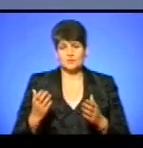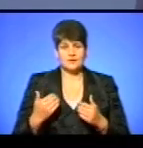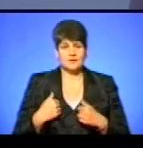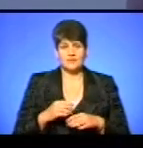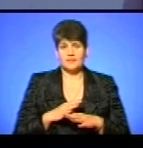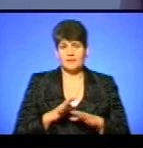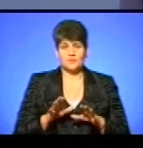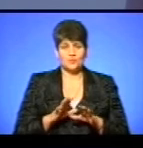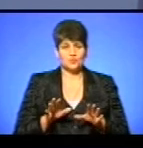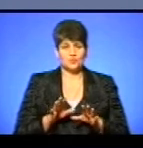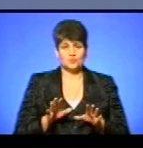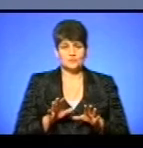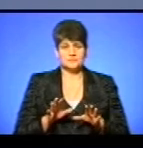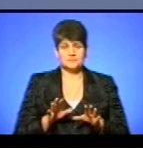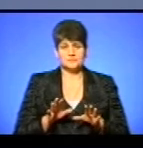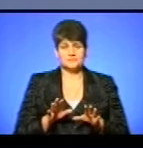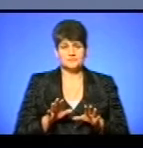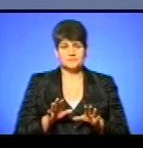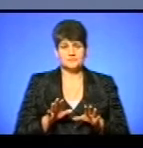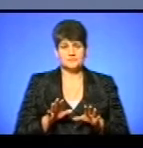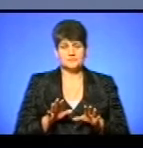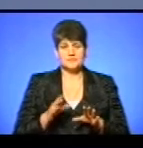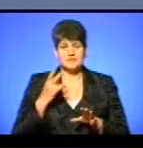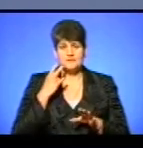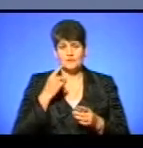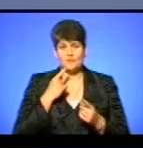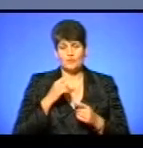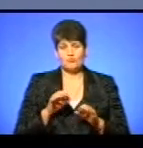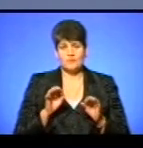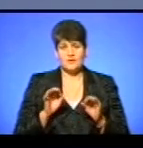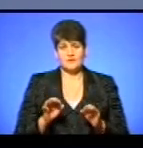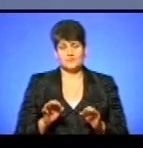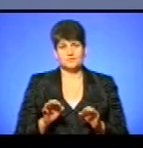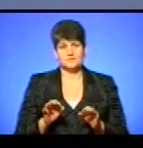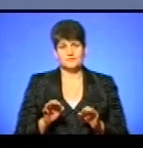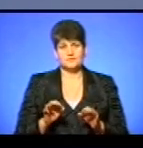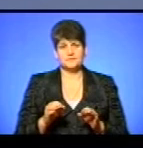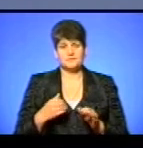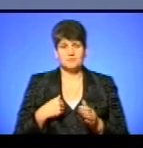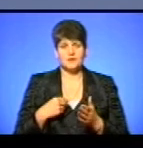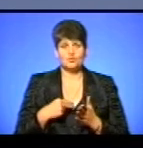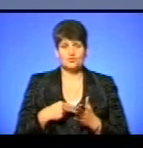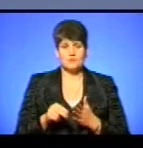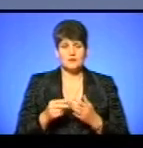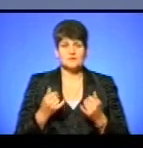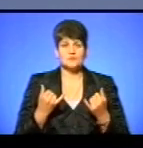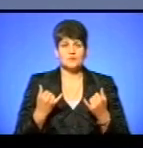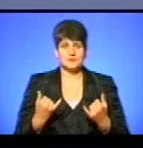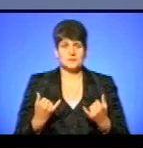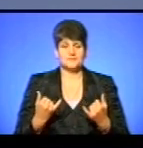десь... Завжди правду говорю, яка б вона не була, але ми ж купили сьогодні